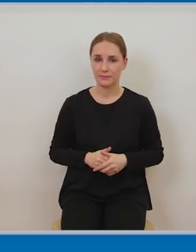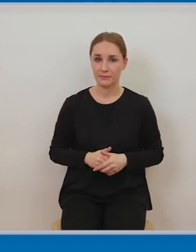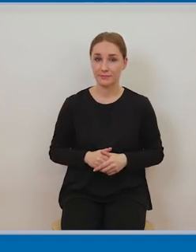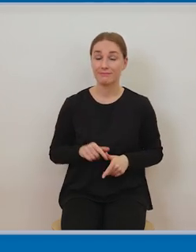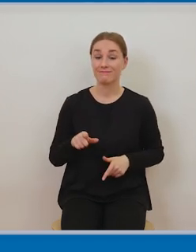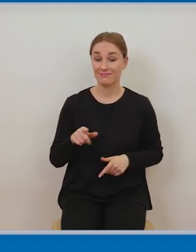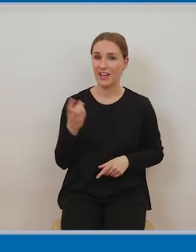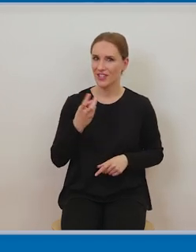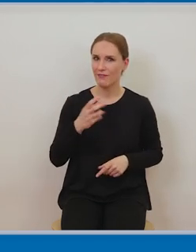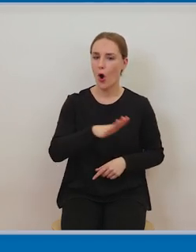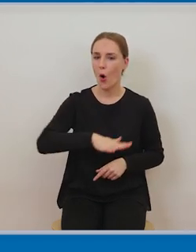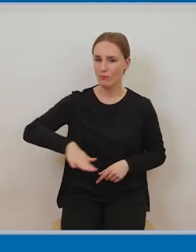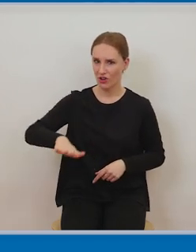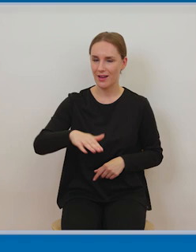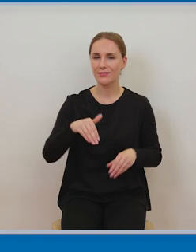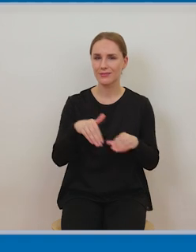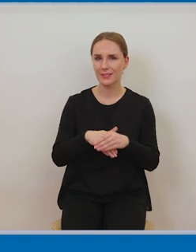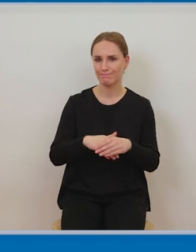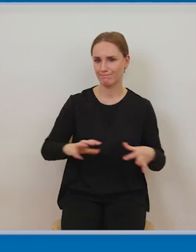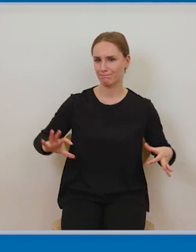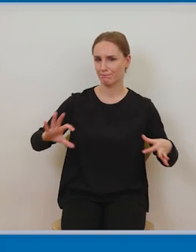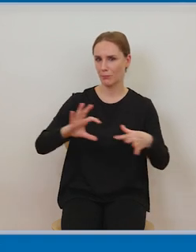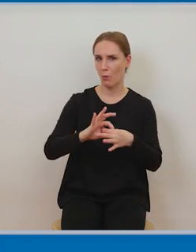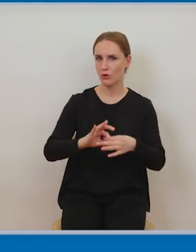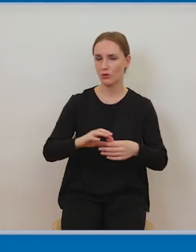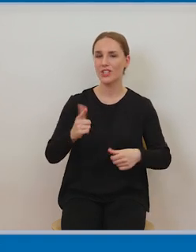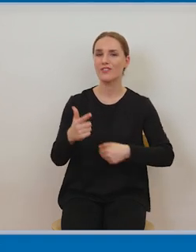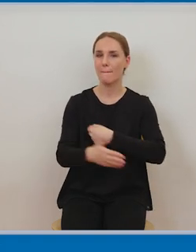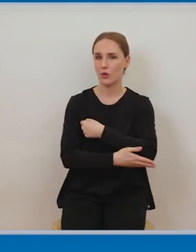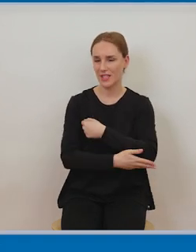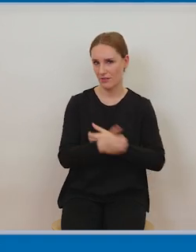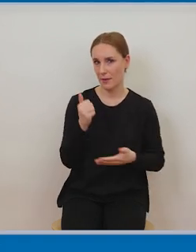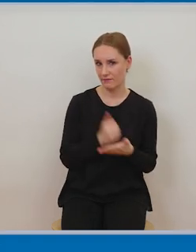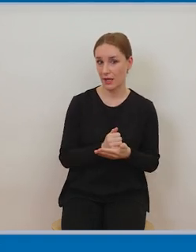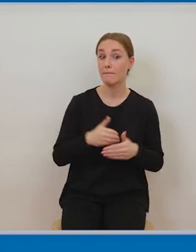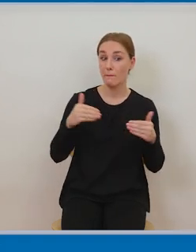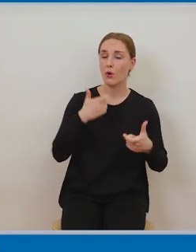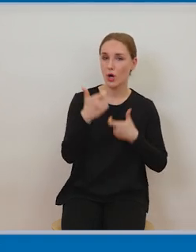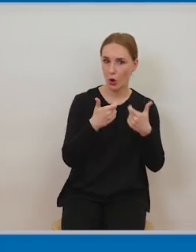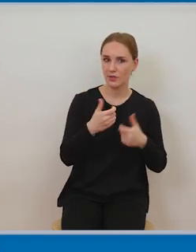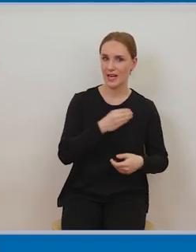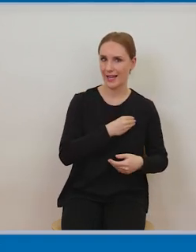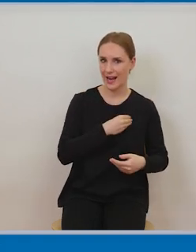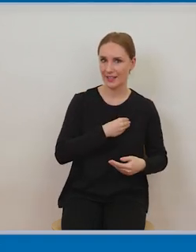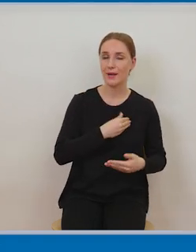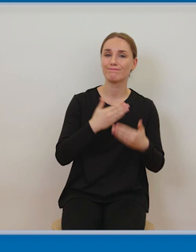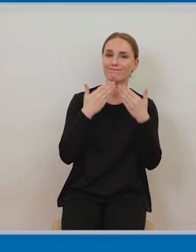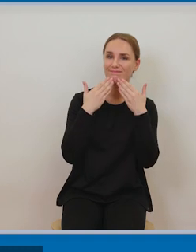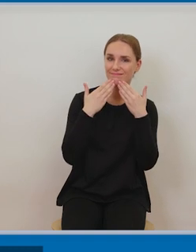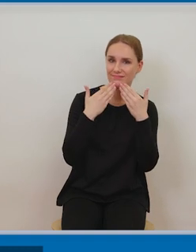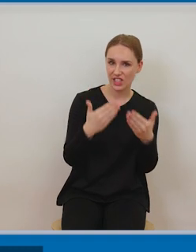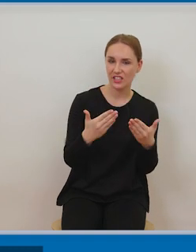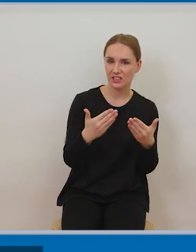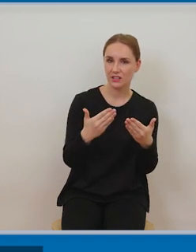1 ale też pewne aktywności jeżeli chodzi o samych studentów są możliwe i byłyby legalne także na podstawie tych ogólnych reguł